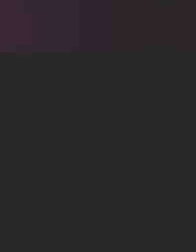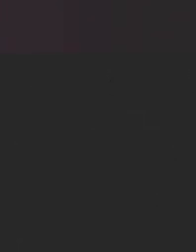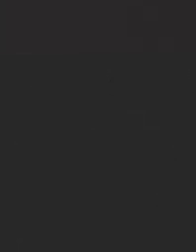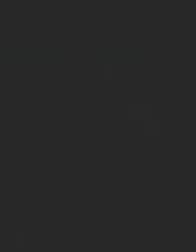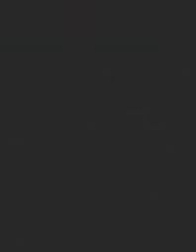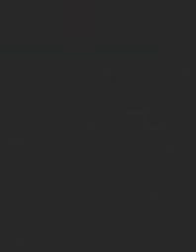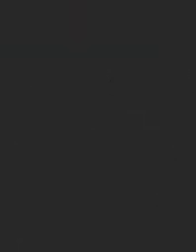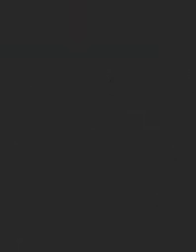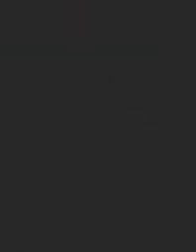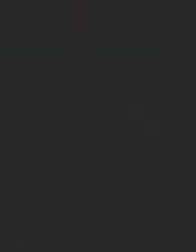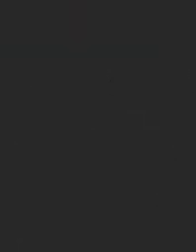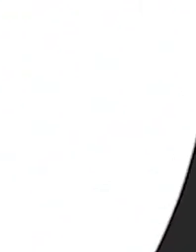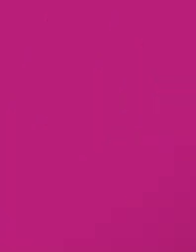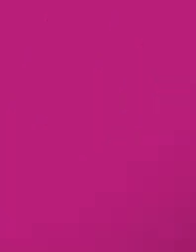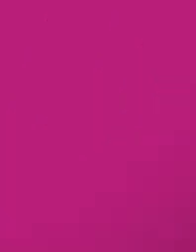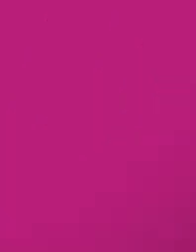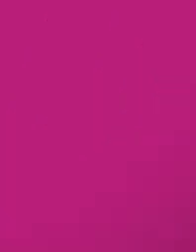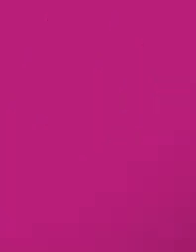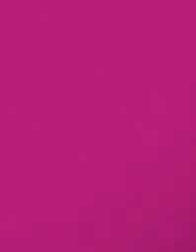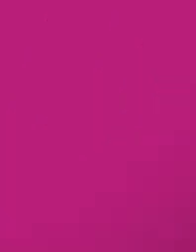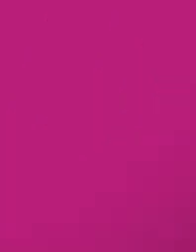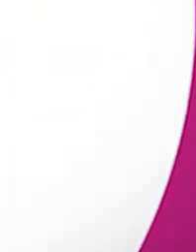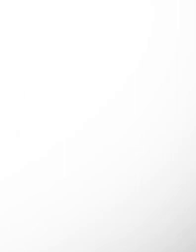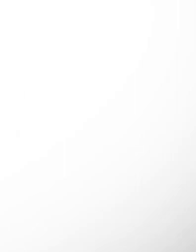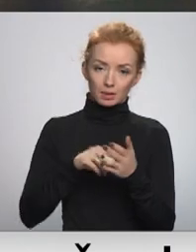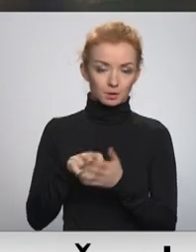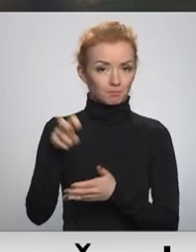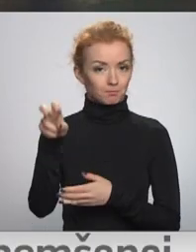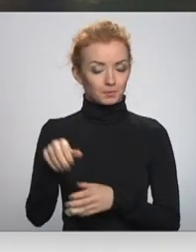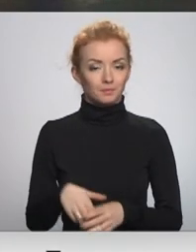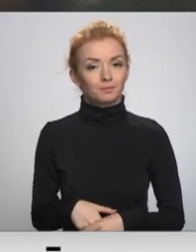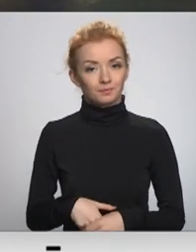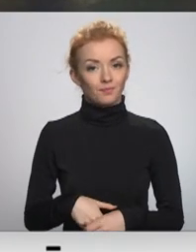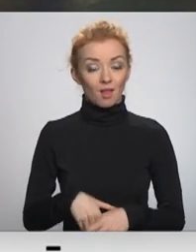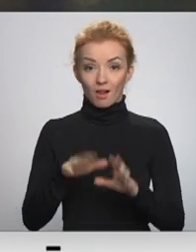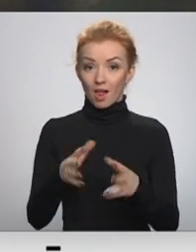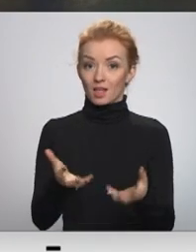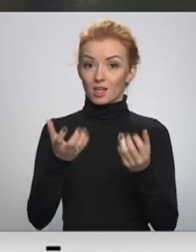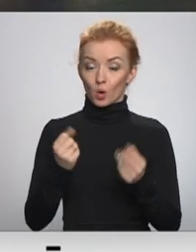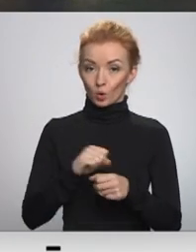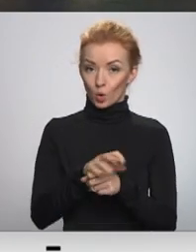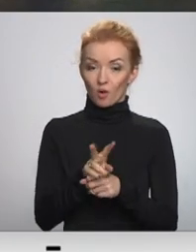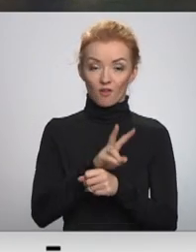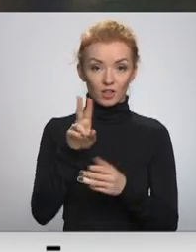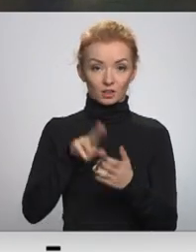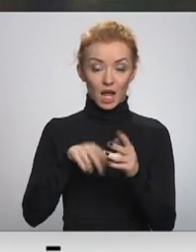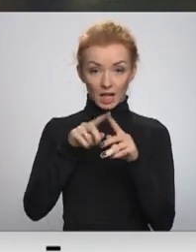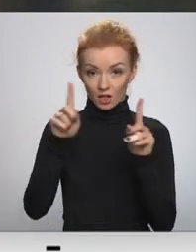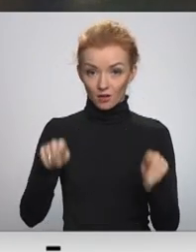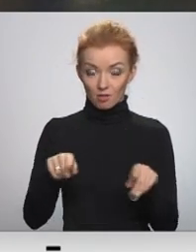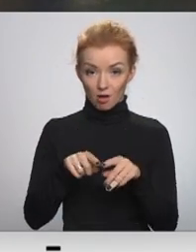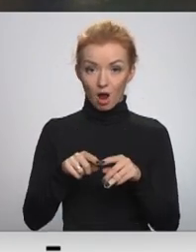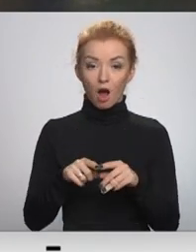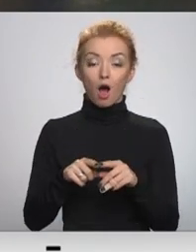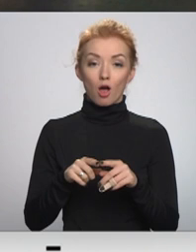Re! Viss ēters ir te! Bet, lai iegūtu Covid-19 certifikātu, antivielas